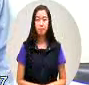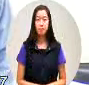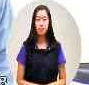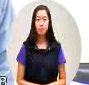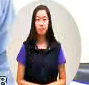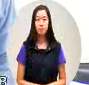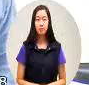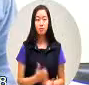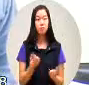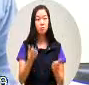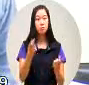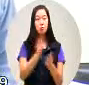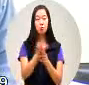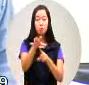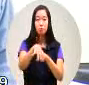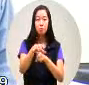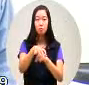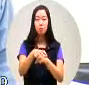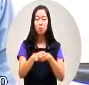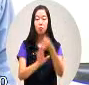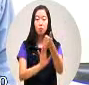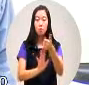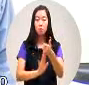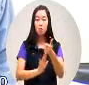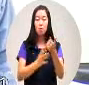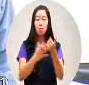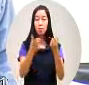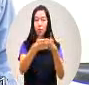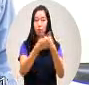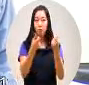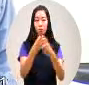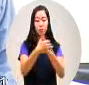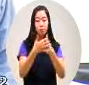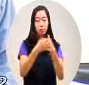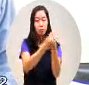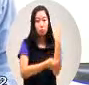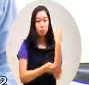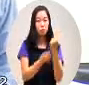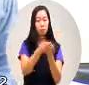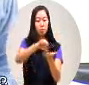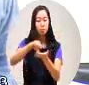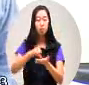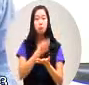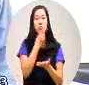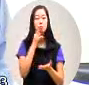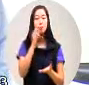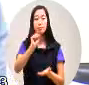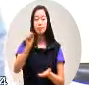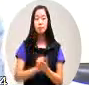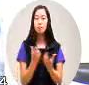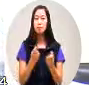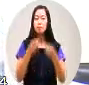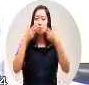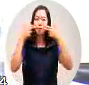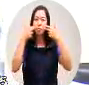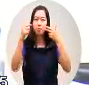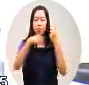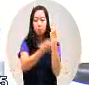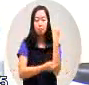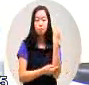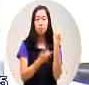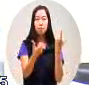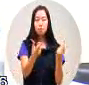那当然这个农委会所谓的第六条山坡地保育条例不能种梅子但是呢我们原住民族基本法